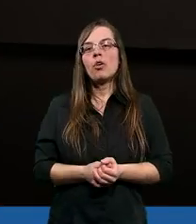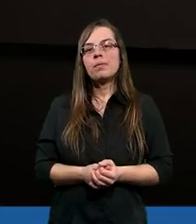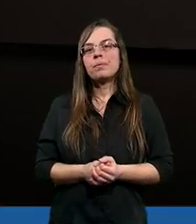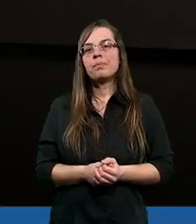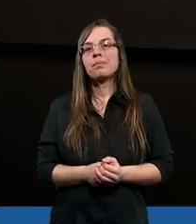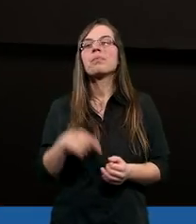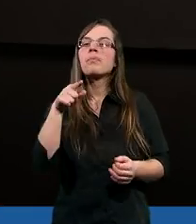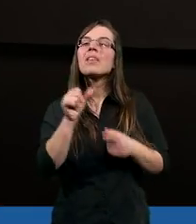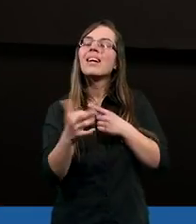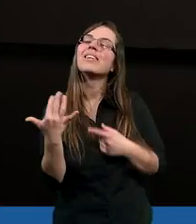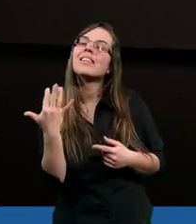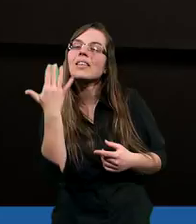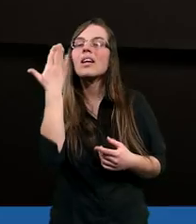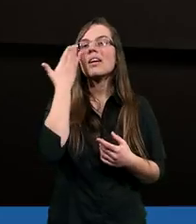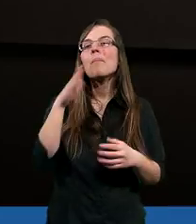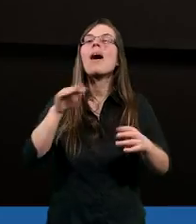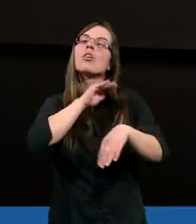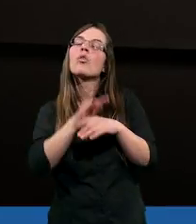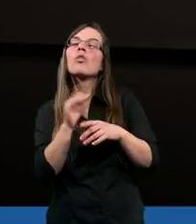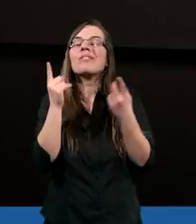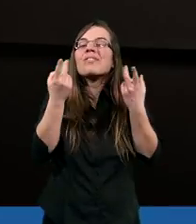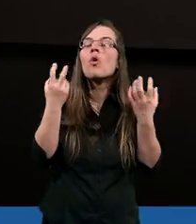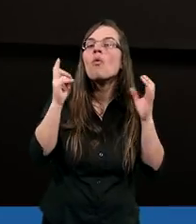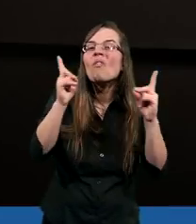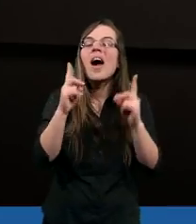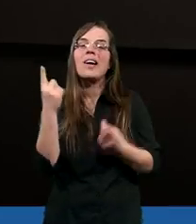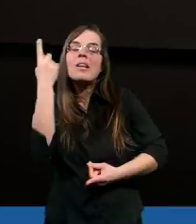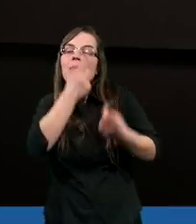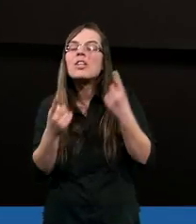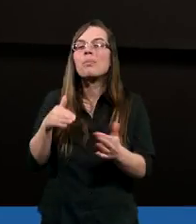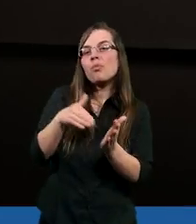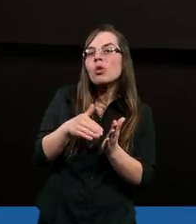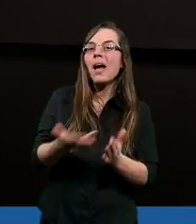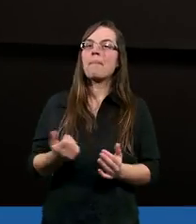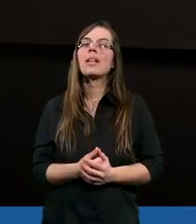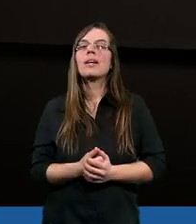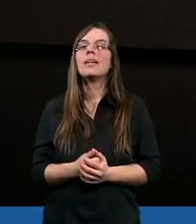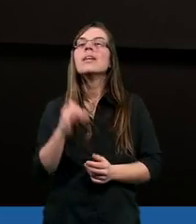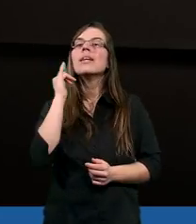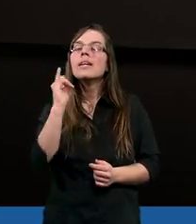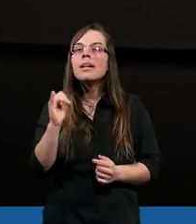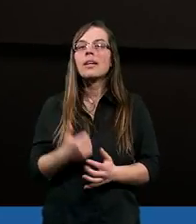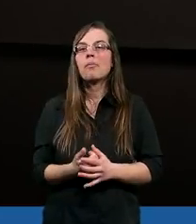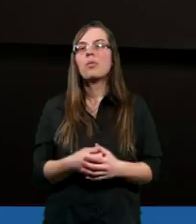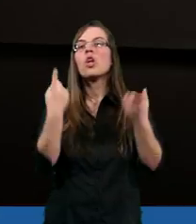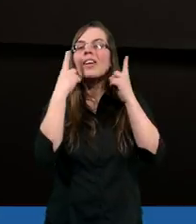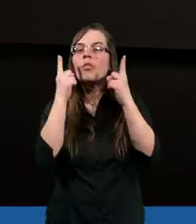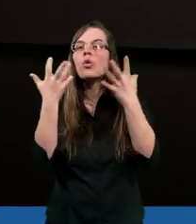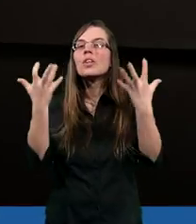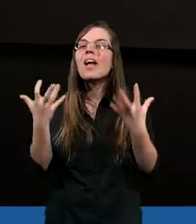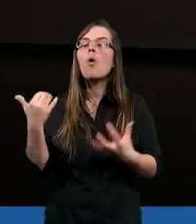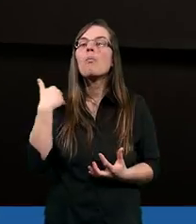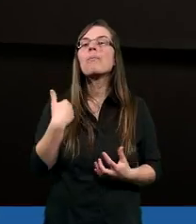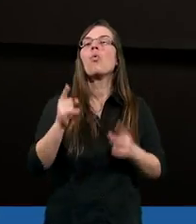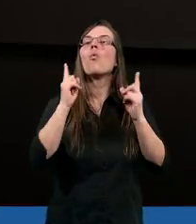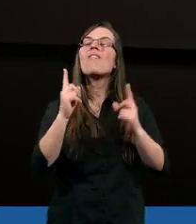Jest tutaj kilka godnych uwagi, myśli i zwrócić chciałbym